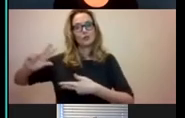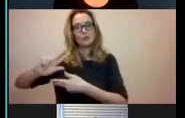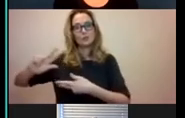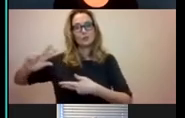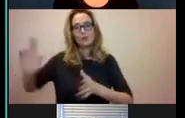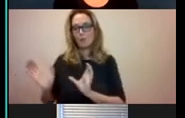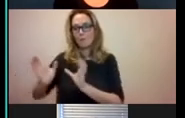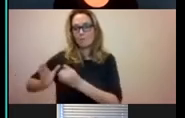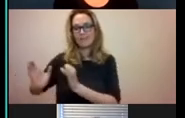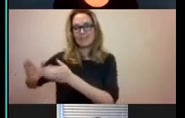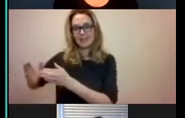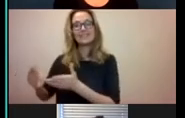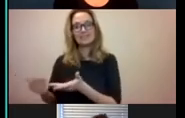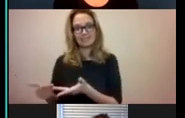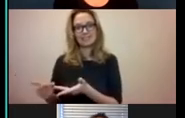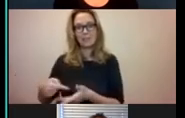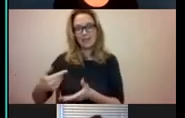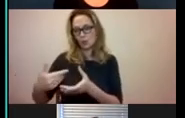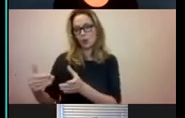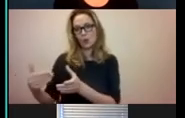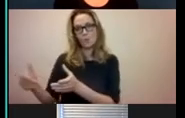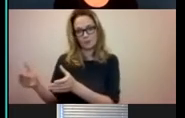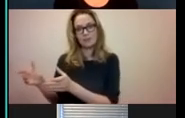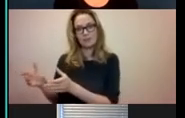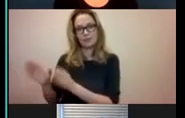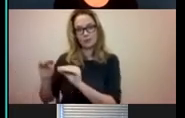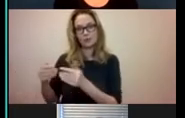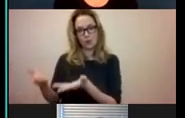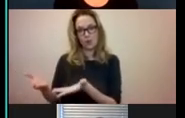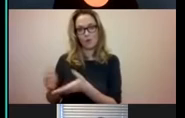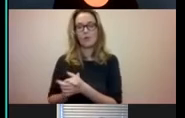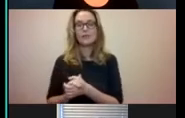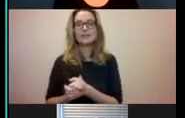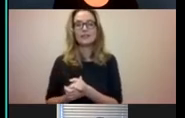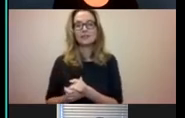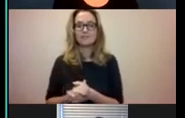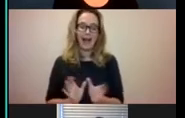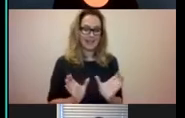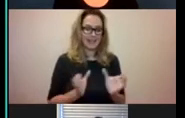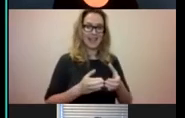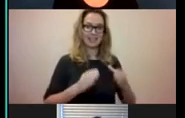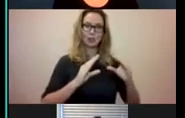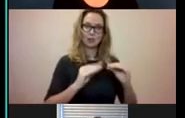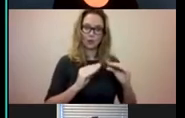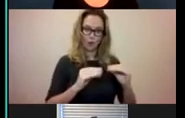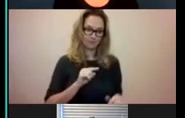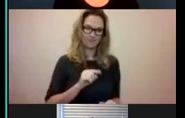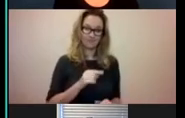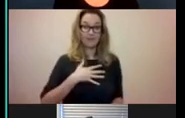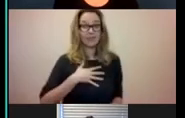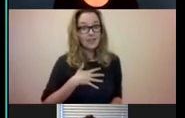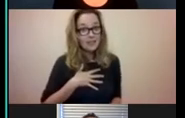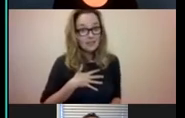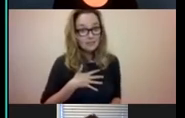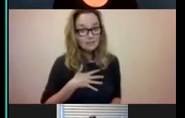meer groeperingen die dat doen. Alleen ja, Let's Talk is gewoon, vind ik, een